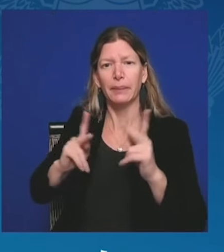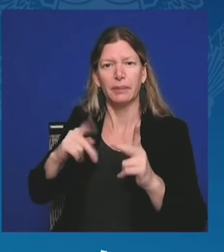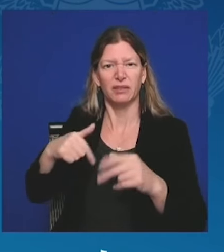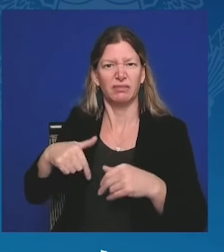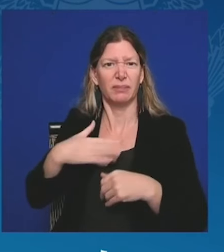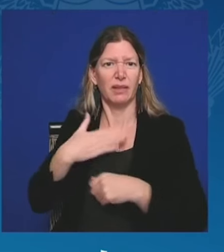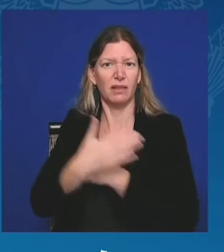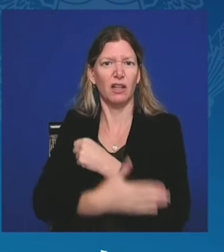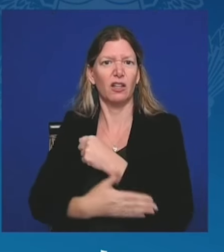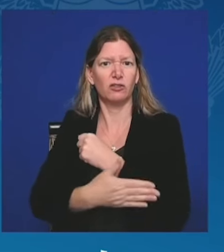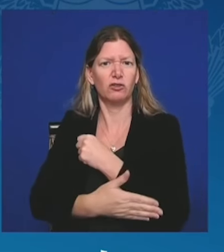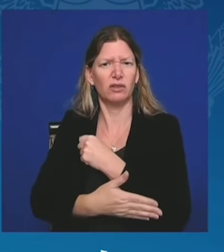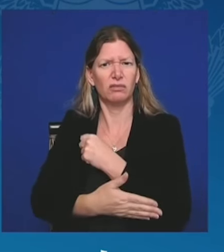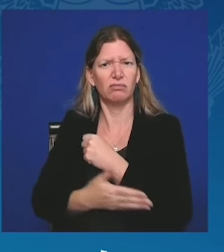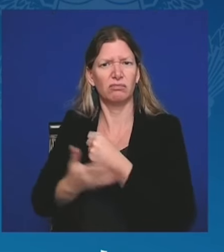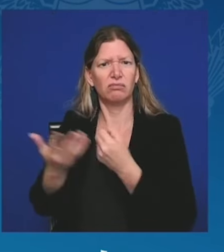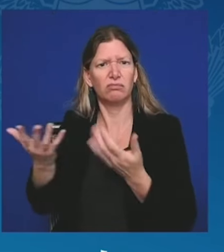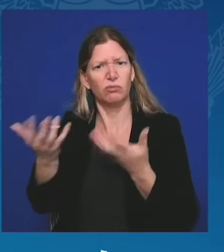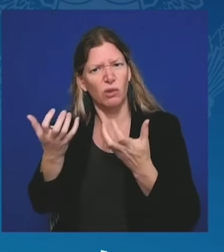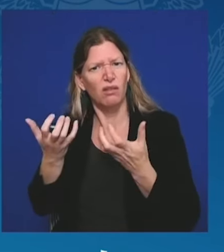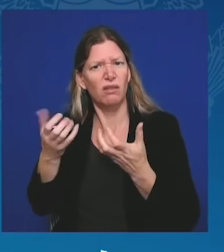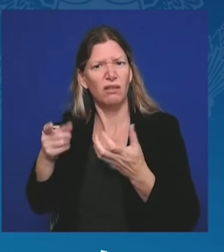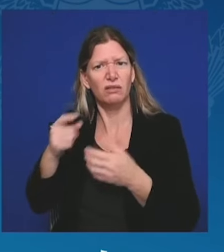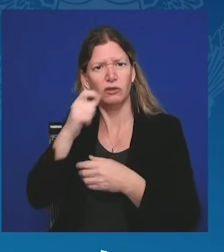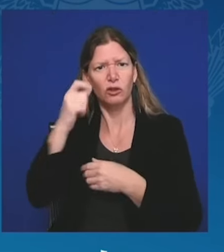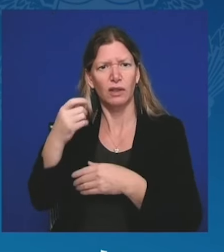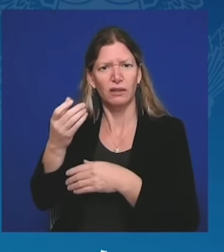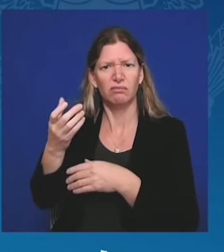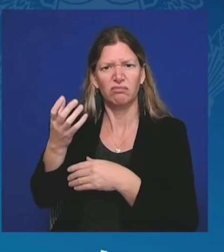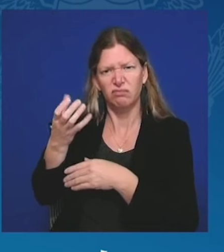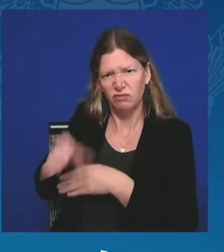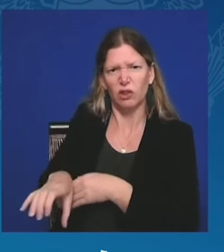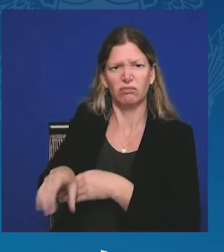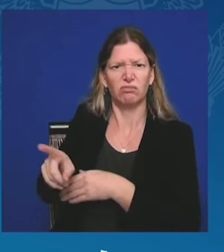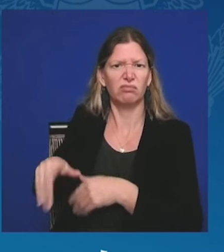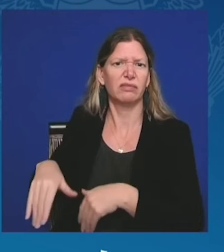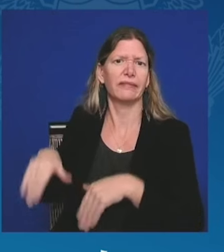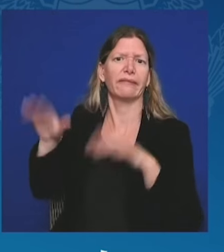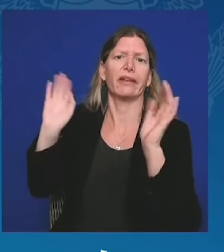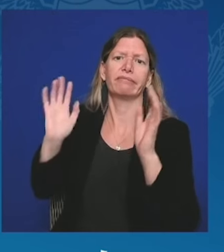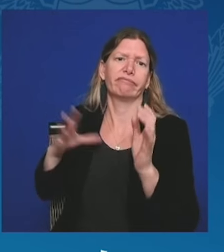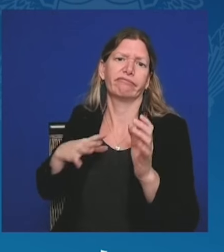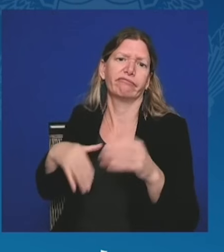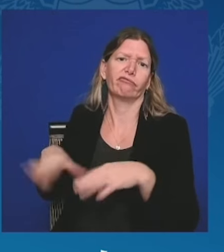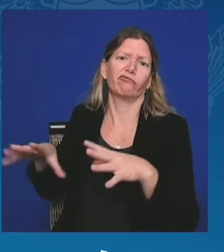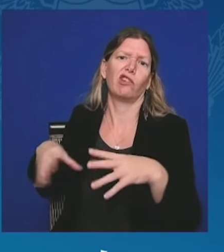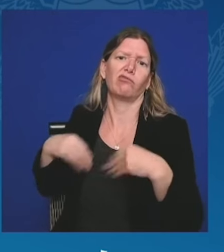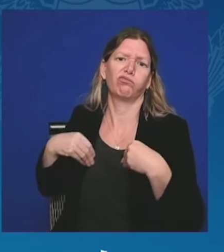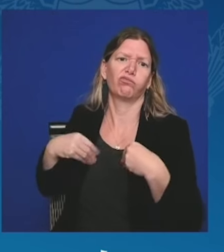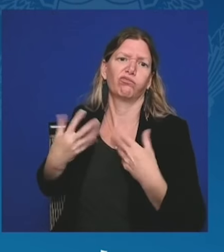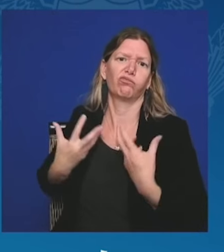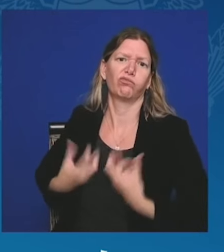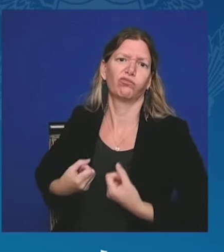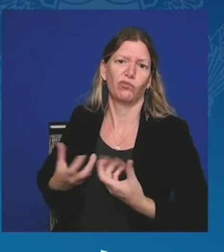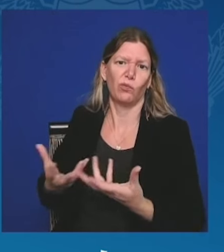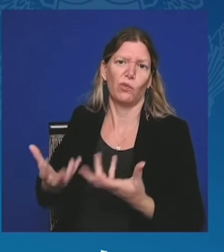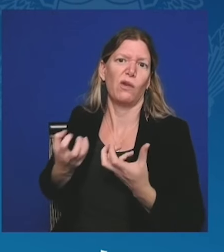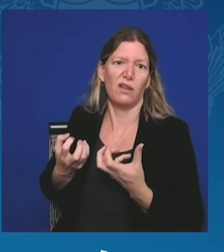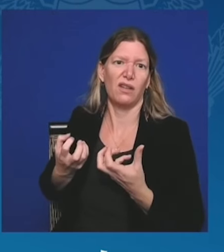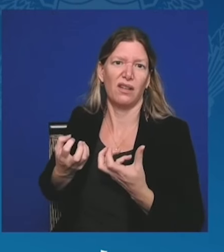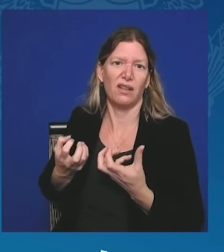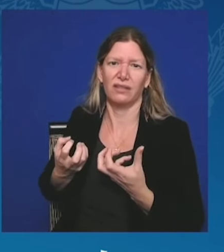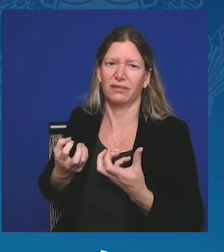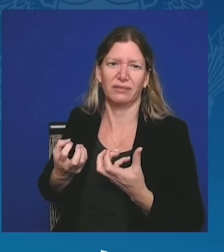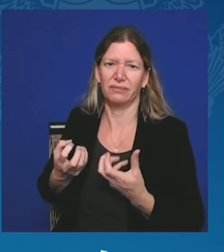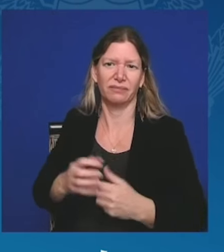Którzy domagaliby się, aby Ukraina zaakceptowała status neutralny i odstąpiła od relacji bezpieczeństwa z